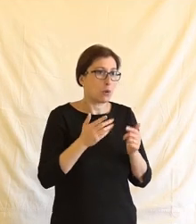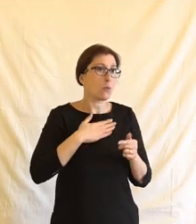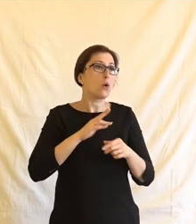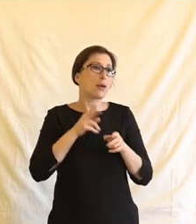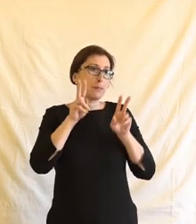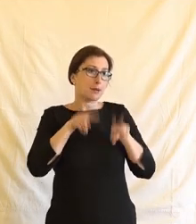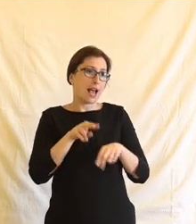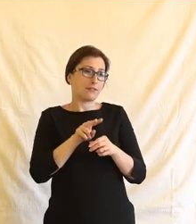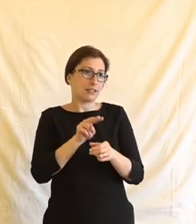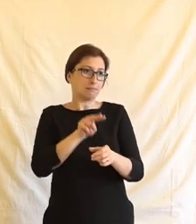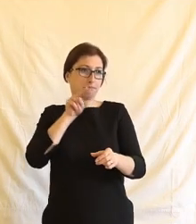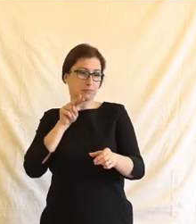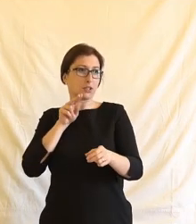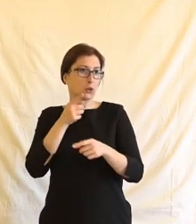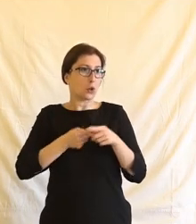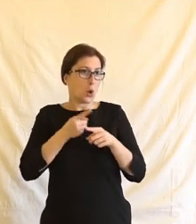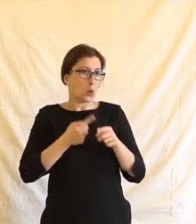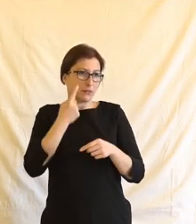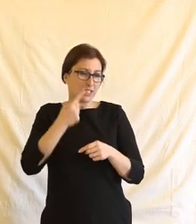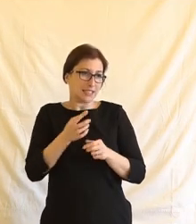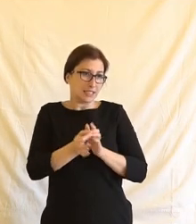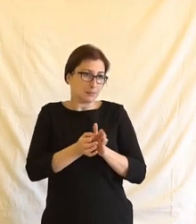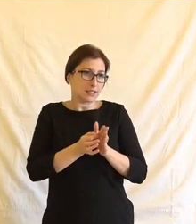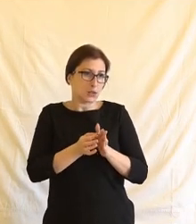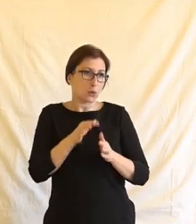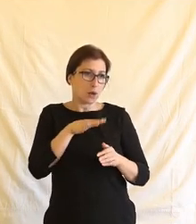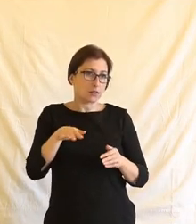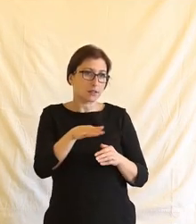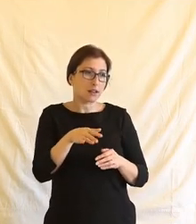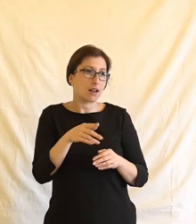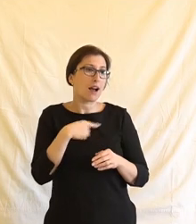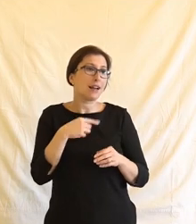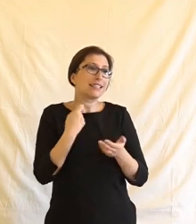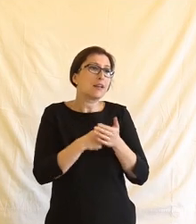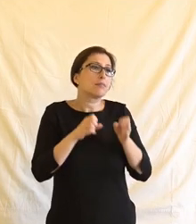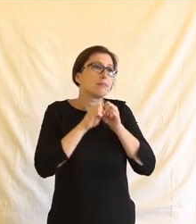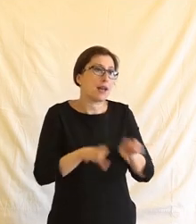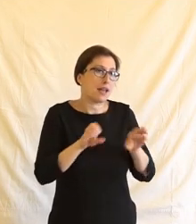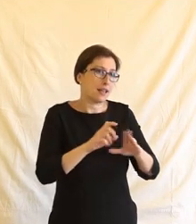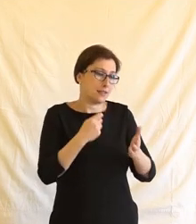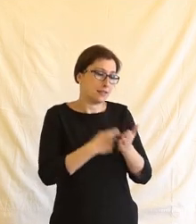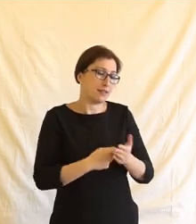všecko vidím s takovým jako větším odstupem, ale takhle já vlastně čtuju ta mainstreamová média.